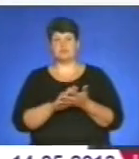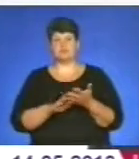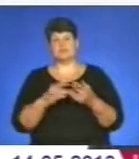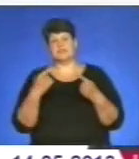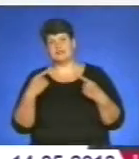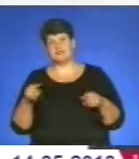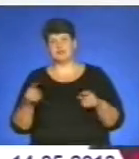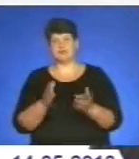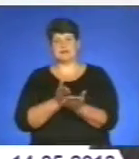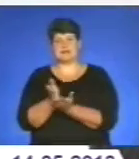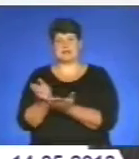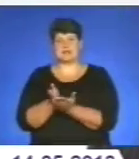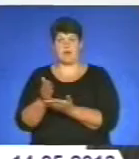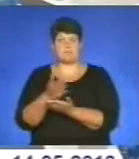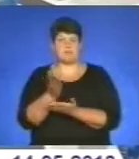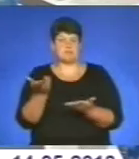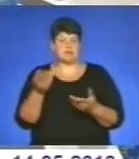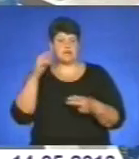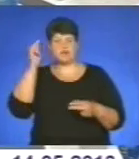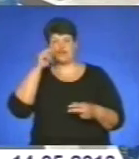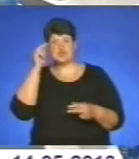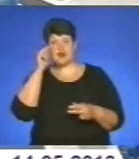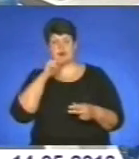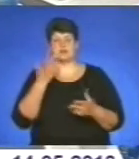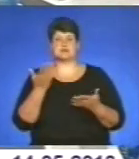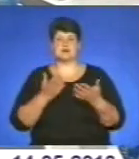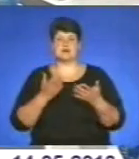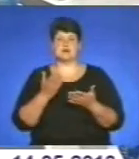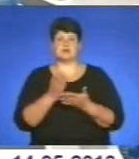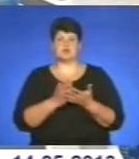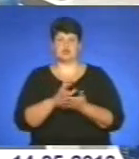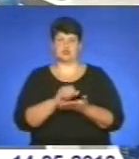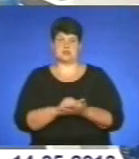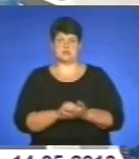іншими напрямками, навчанням, за службою зайнятості.